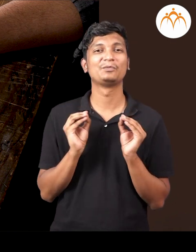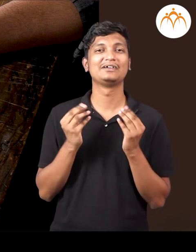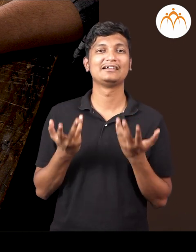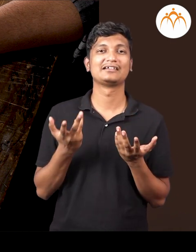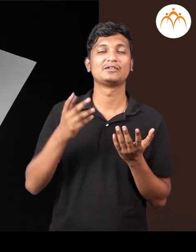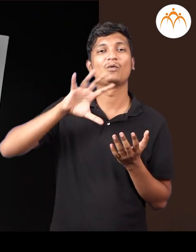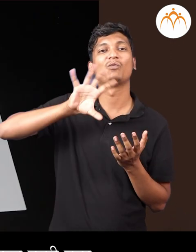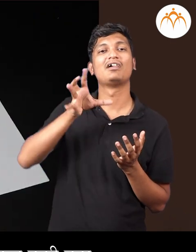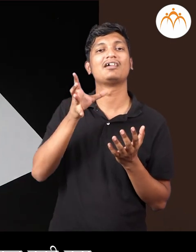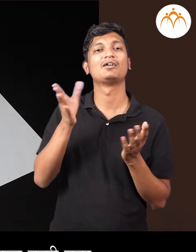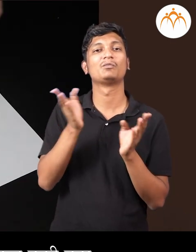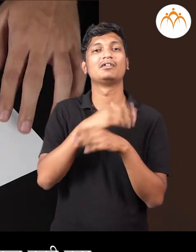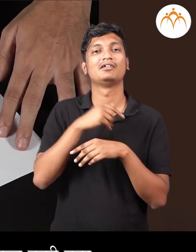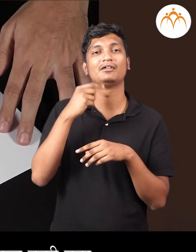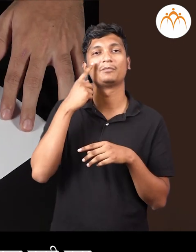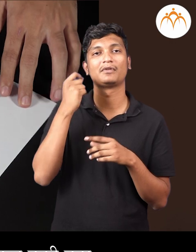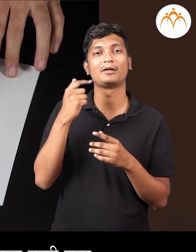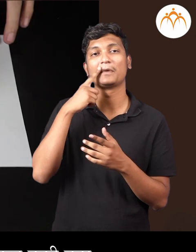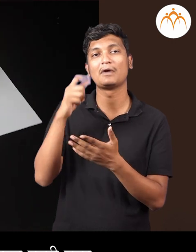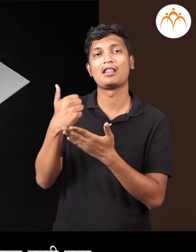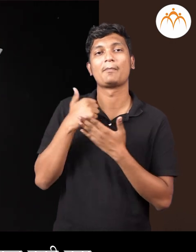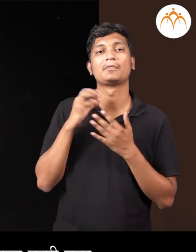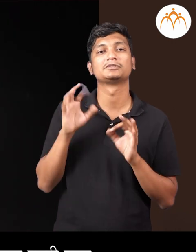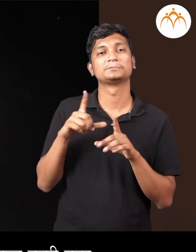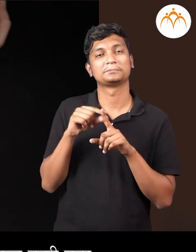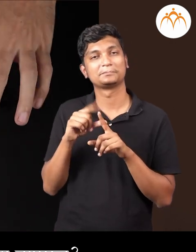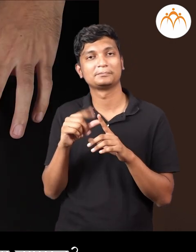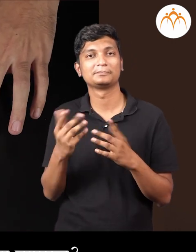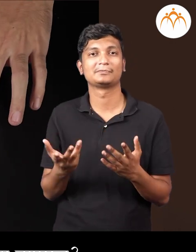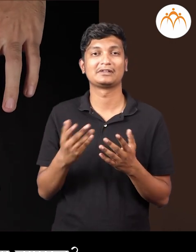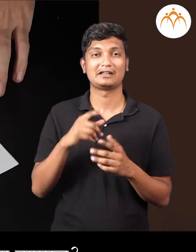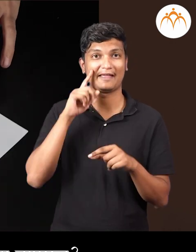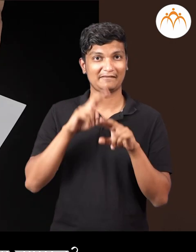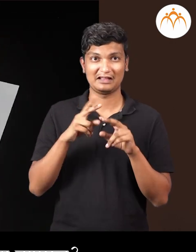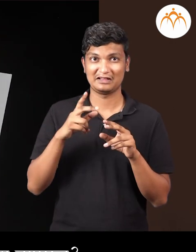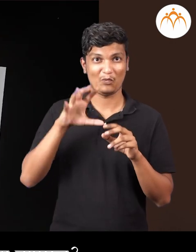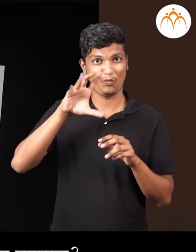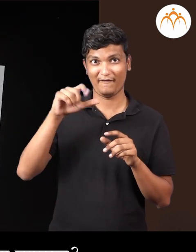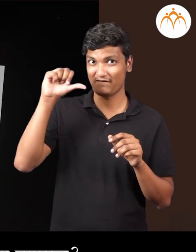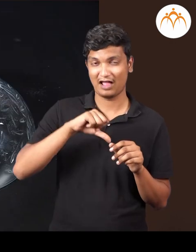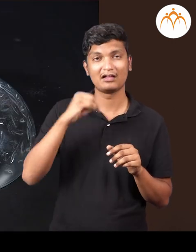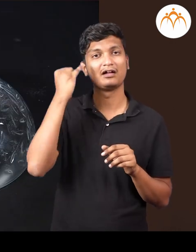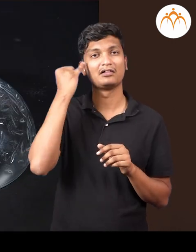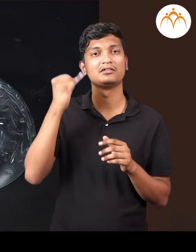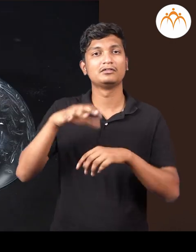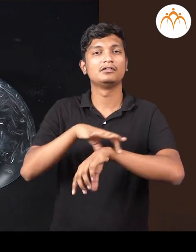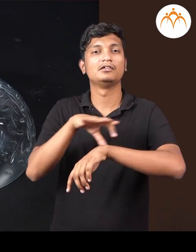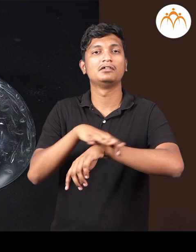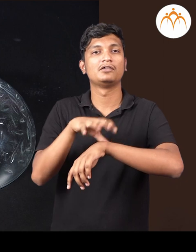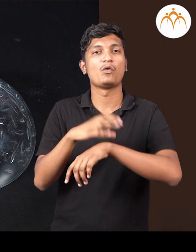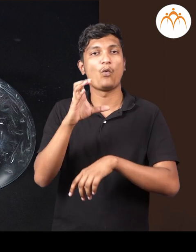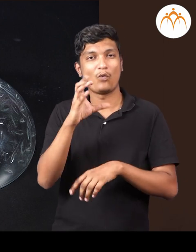आठोबर जरा, मीराचा बाबानी सांगितल तसा प्रयत्न नक्की करा, तसे काड़ने जमत नसले सकाय वापराल, बांगडी,